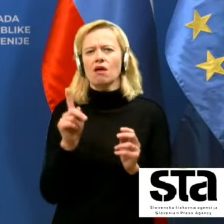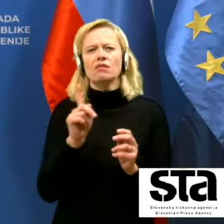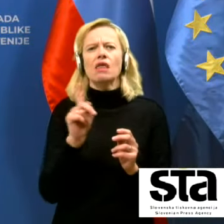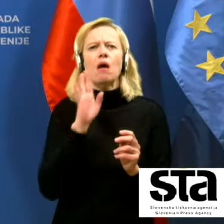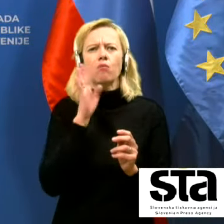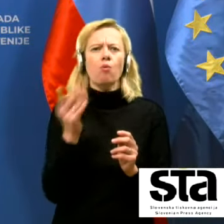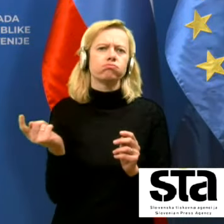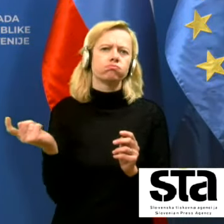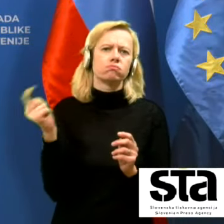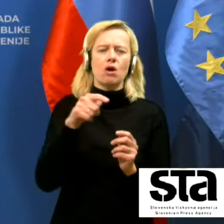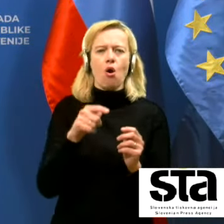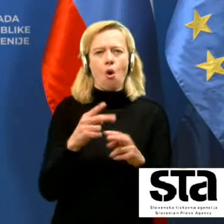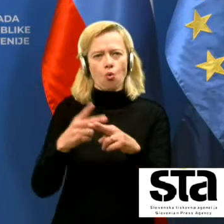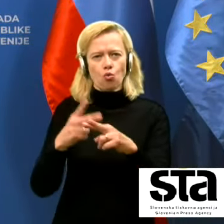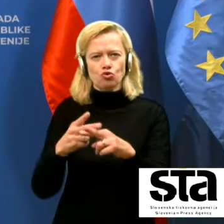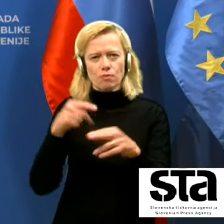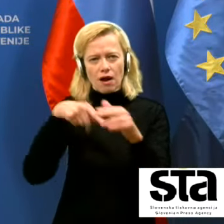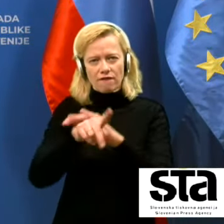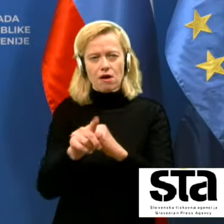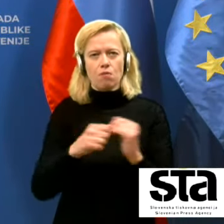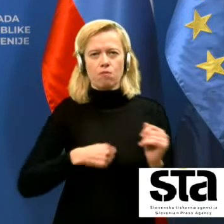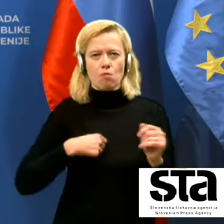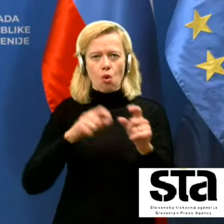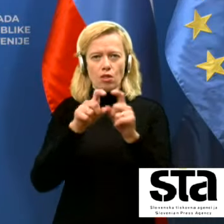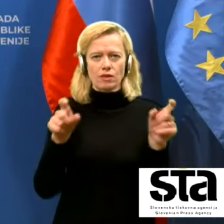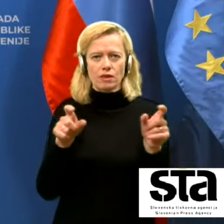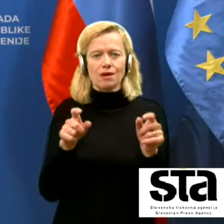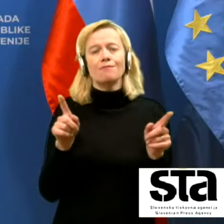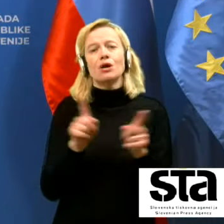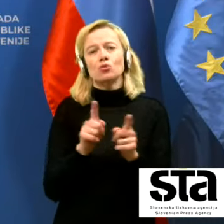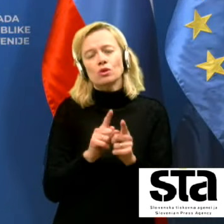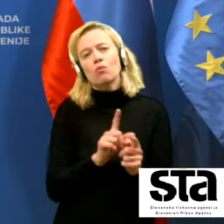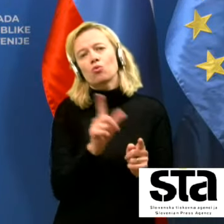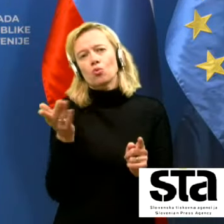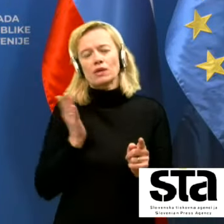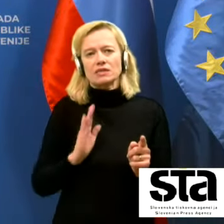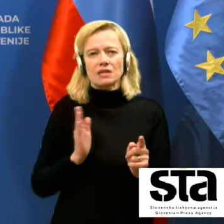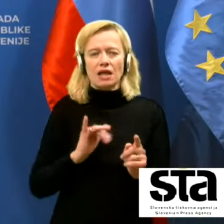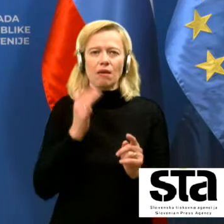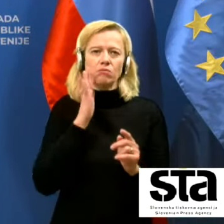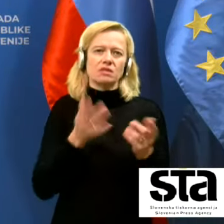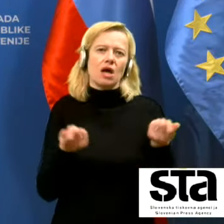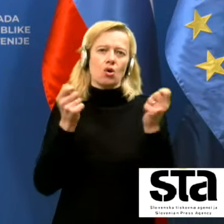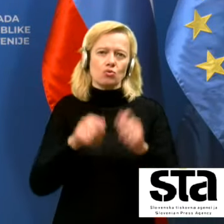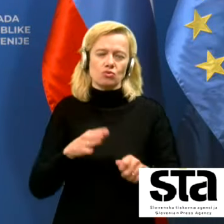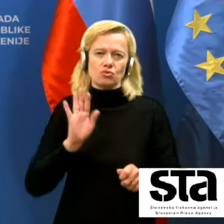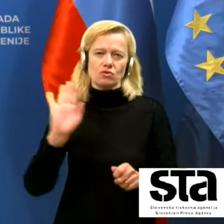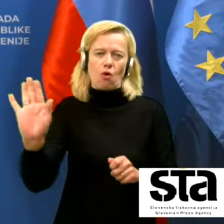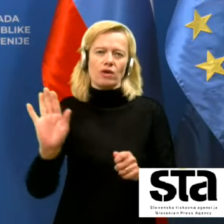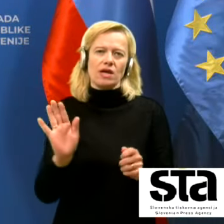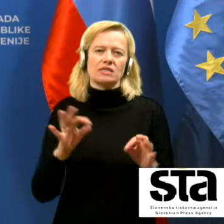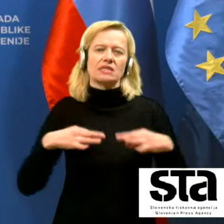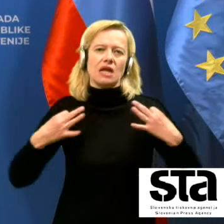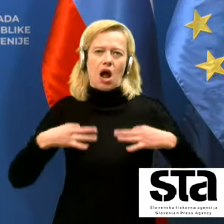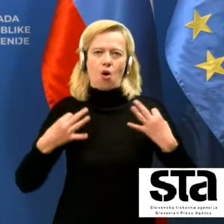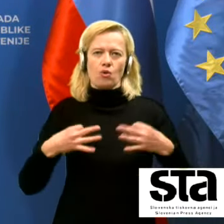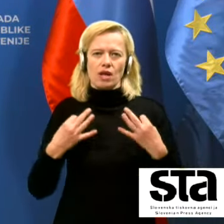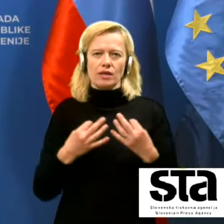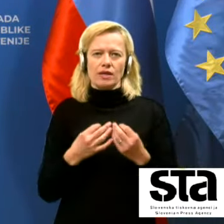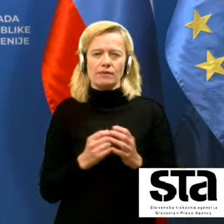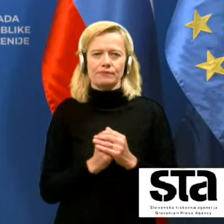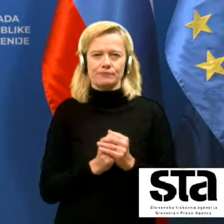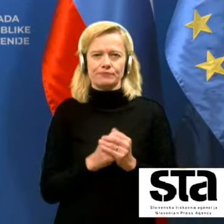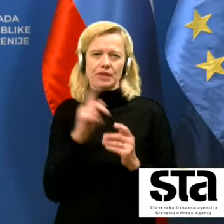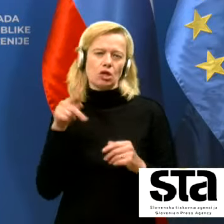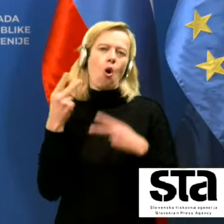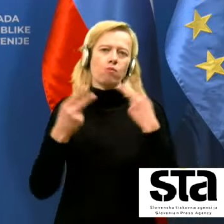okužbe v bovnišnici, na drugi strani seveda, da bi lahko zaključili in svoje zdravljenje tudi obravnavali.